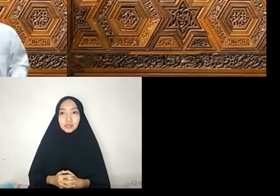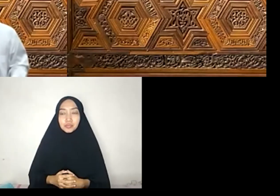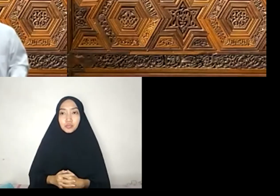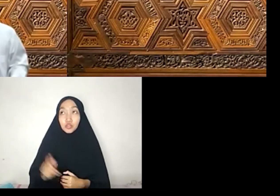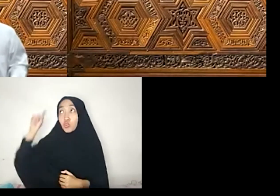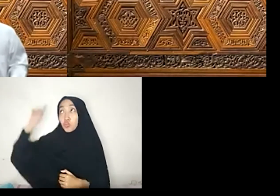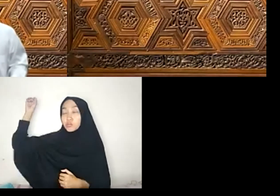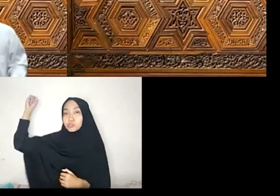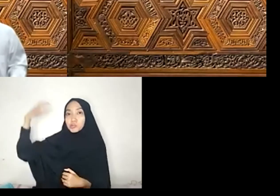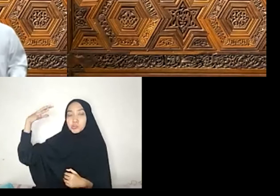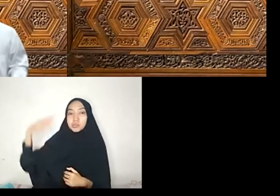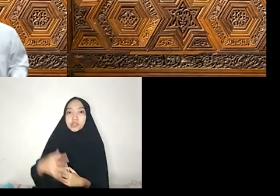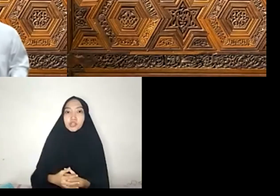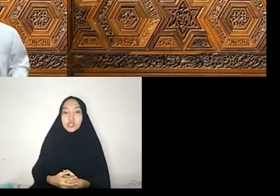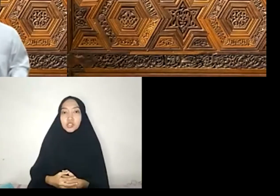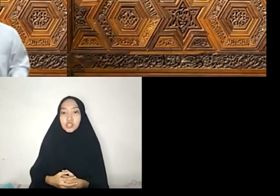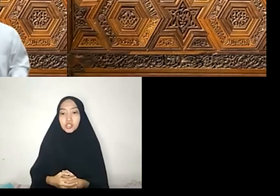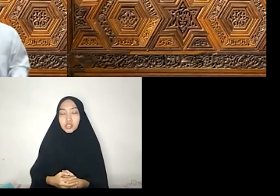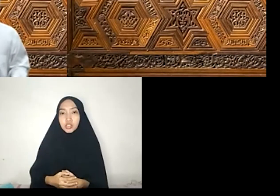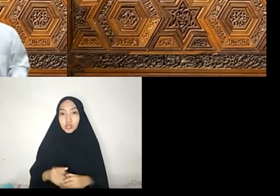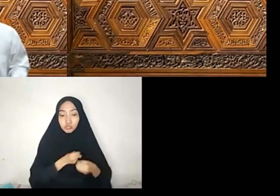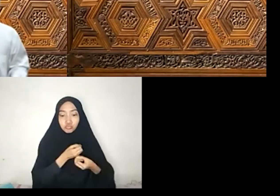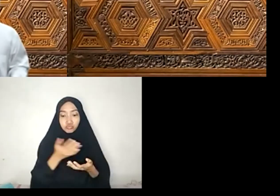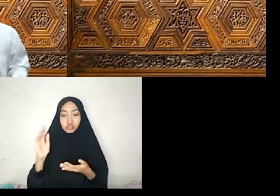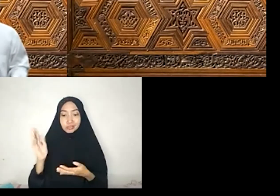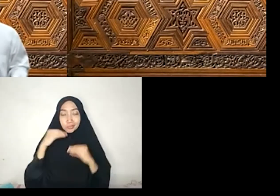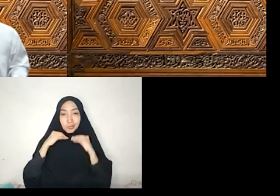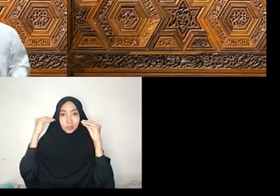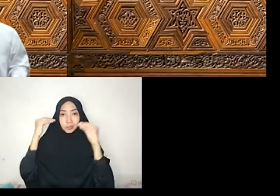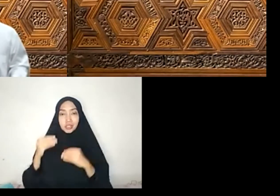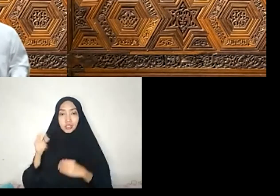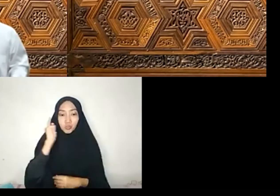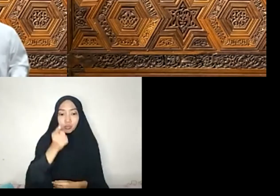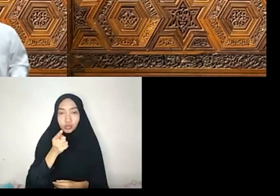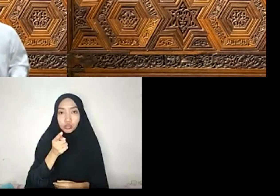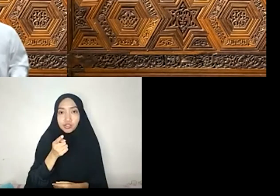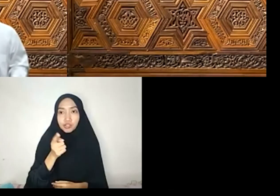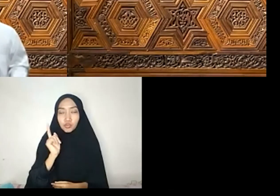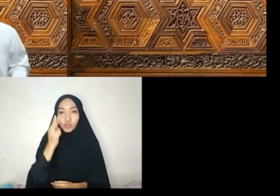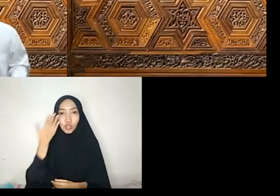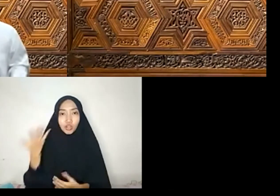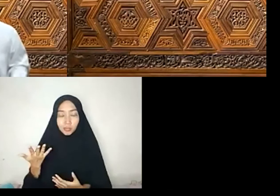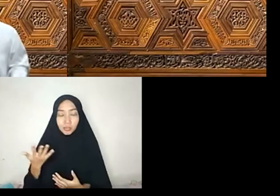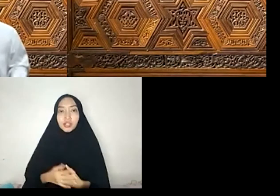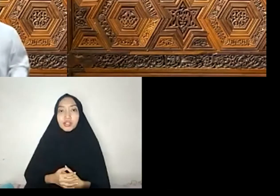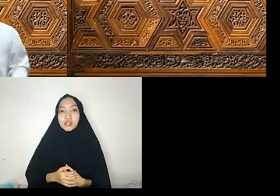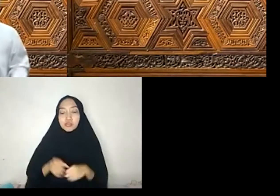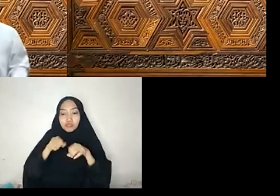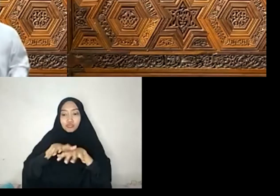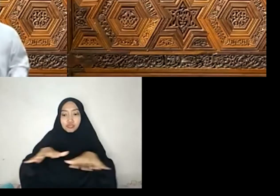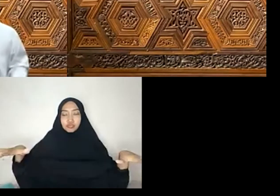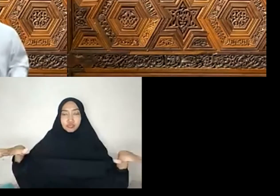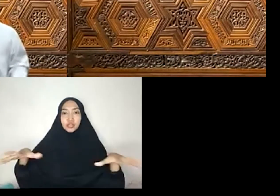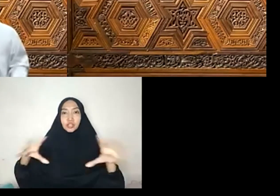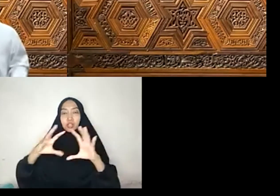SAW, kecuali rahmat bagi alam semesta. Kemasalahan dan